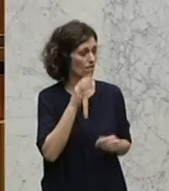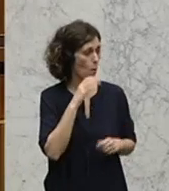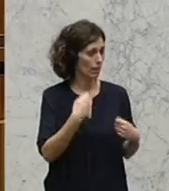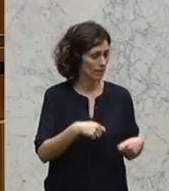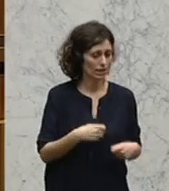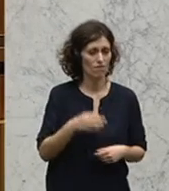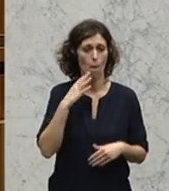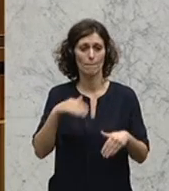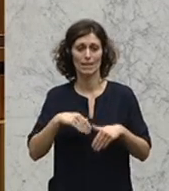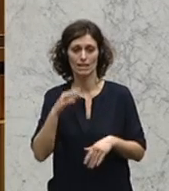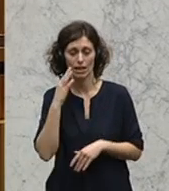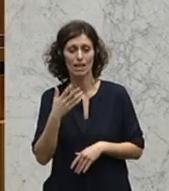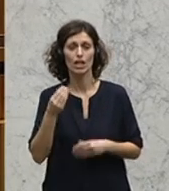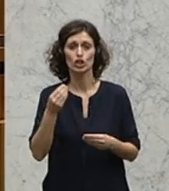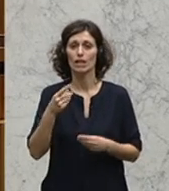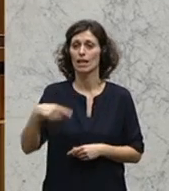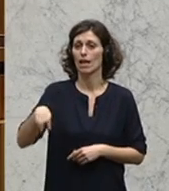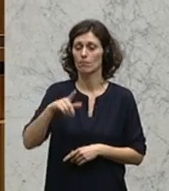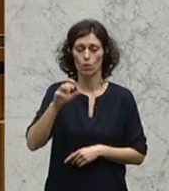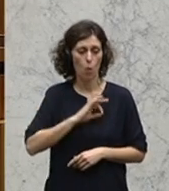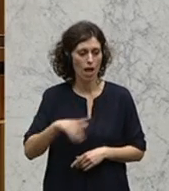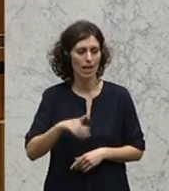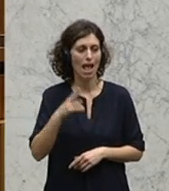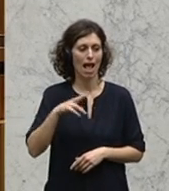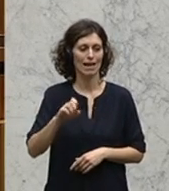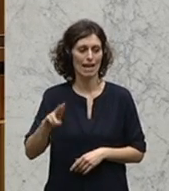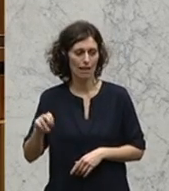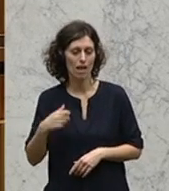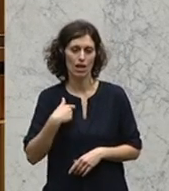Nächste Rednerin Ulrike Königsberger-Ludwig von der SPÖ.